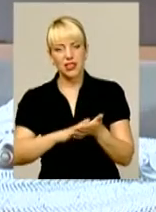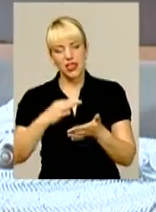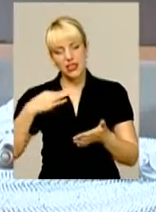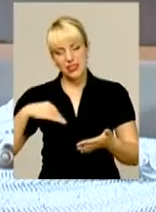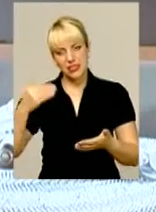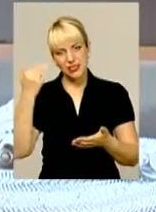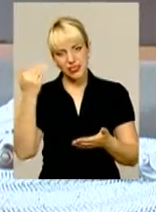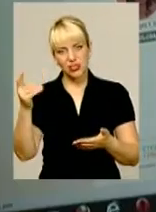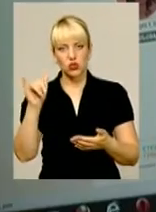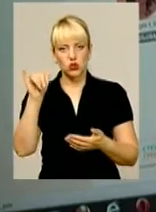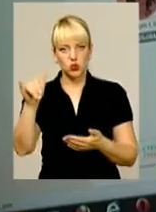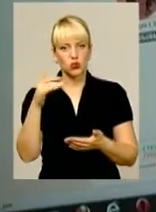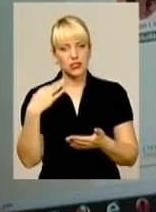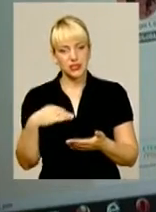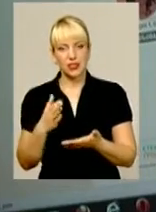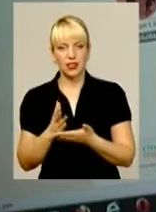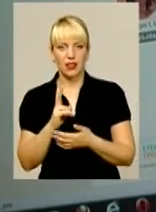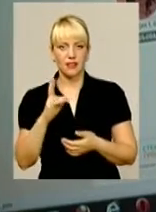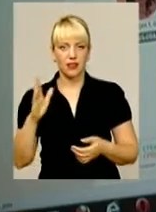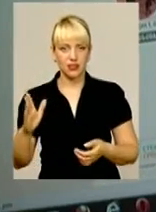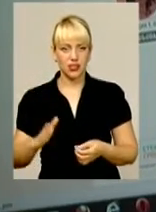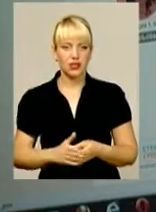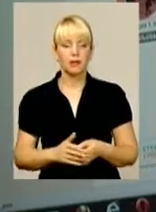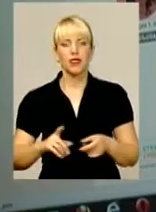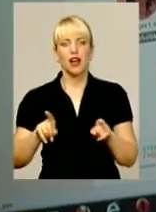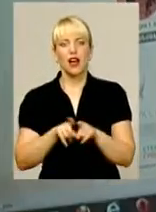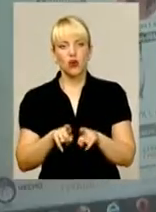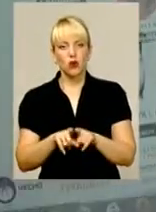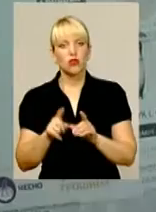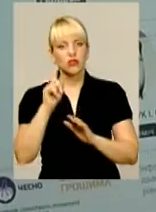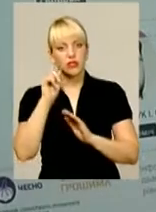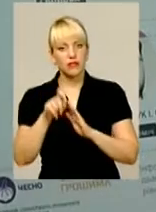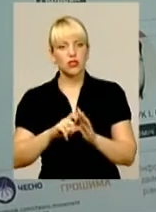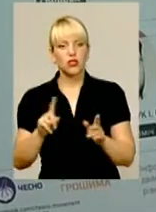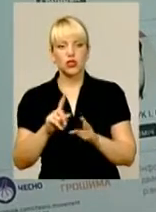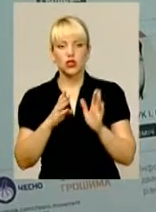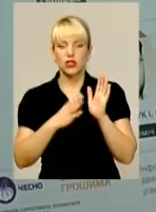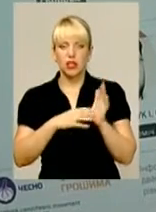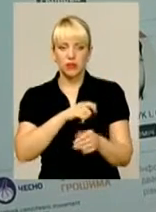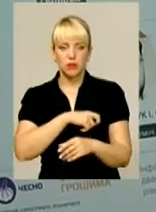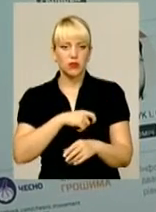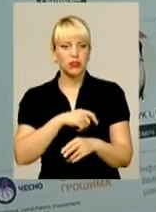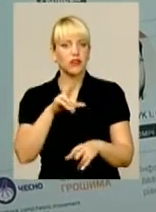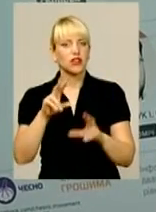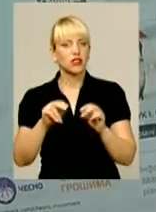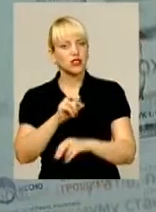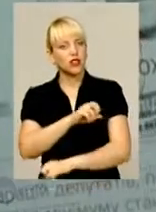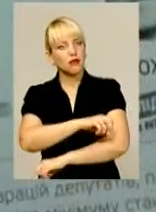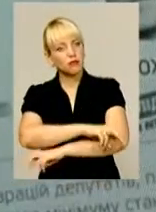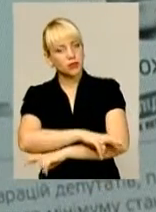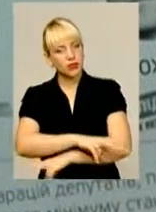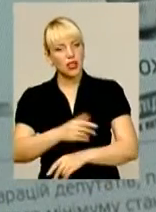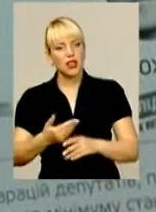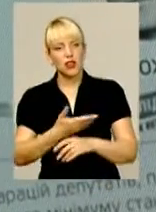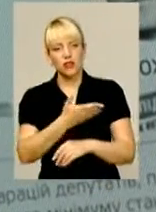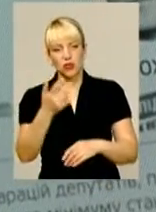в власності квартира. А ще з'ясувалося, що дев'ятеро обранців у буквальному сенсі живуть за межею бідності. Вони й опинилися